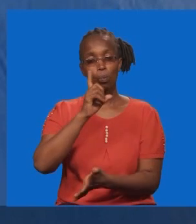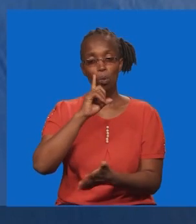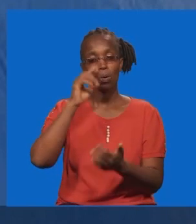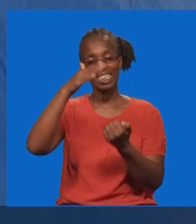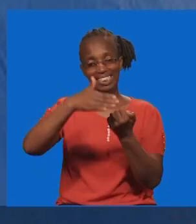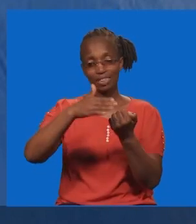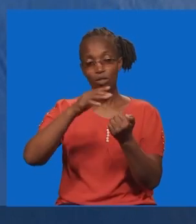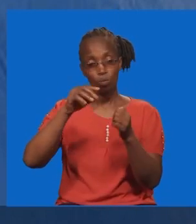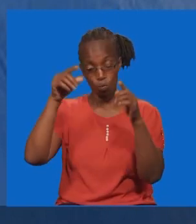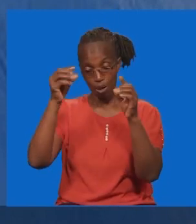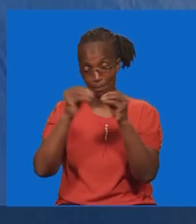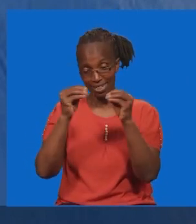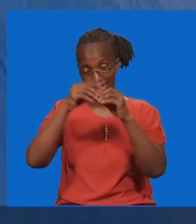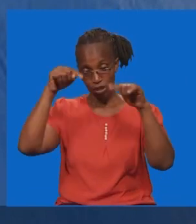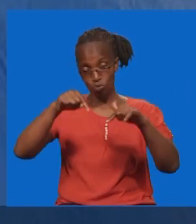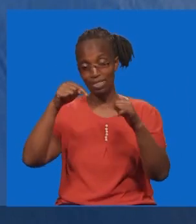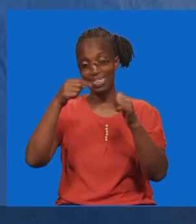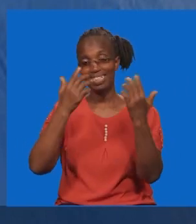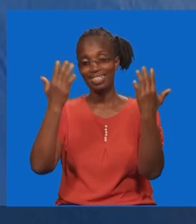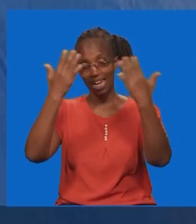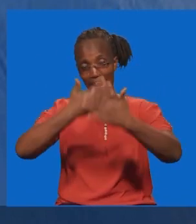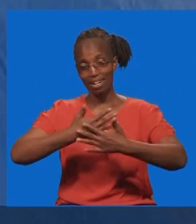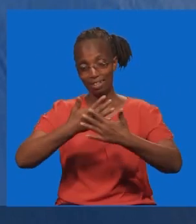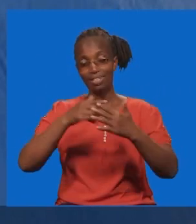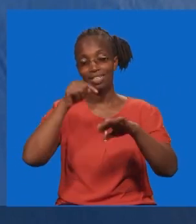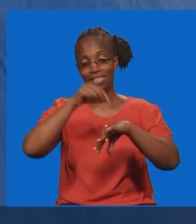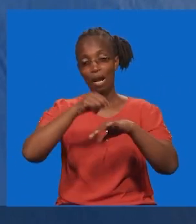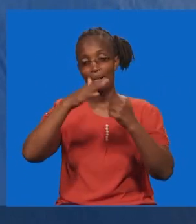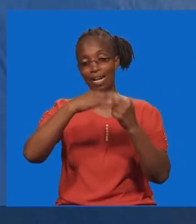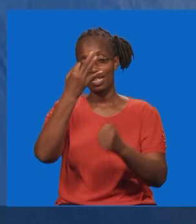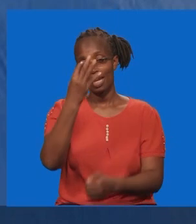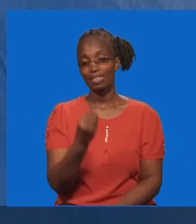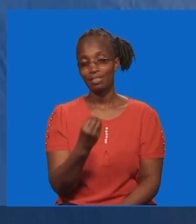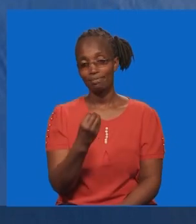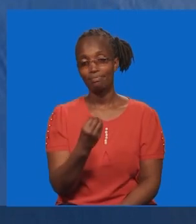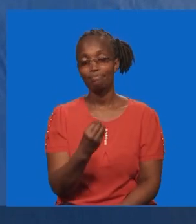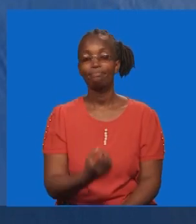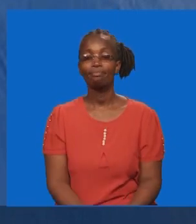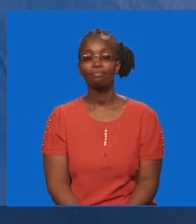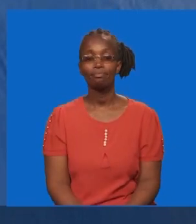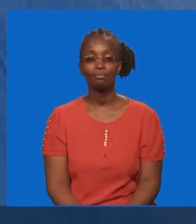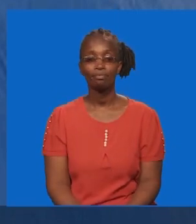aposa atatu na nusu jioni. Kwa marudio ya kikipindi. Ili tukaweze kubarikiwa tena. Bye bye.